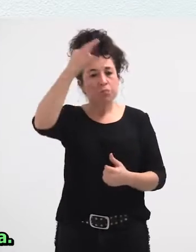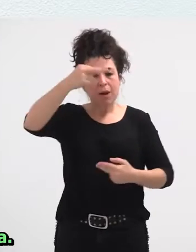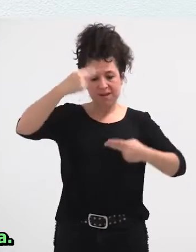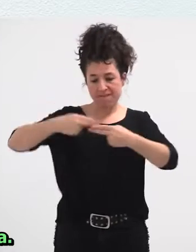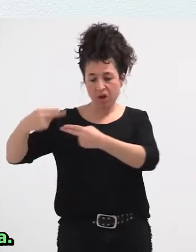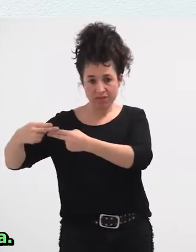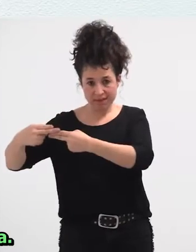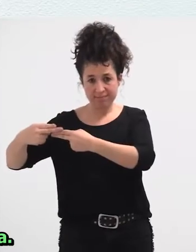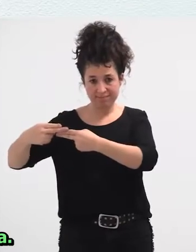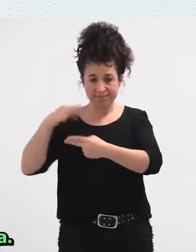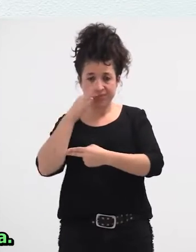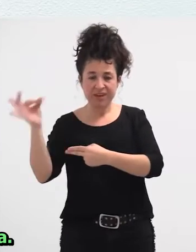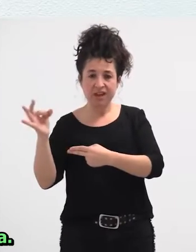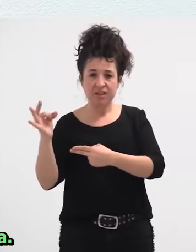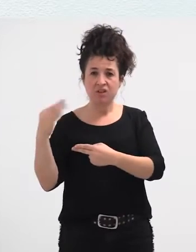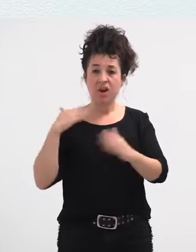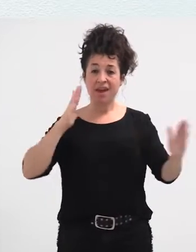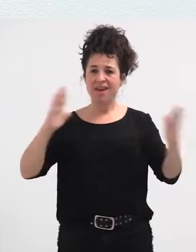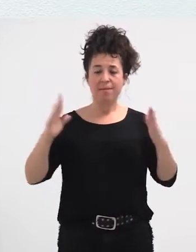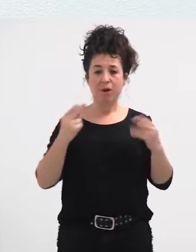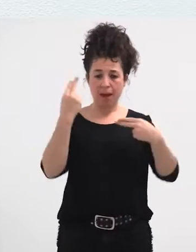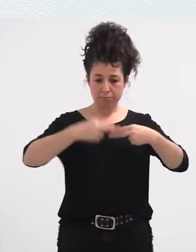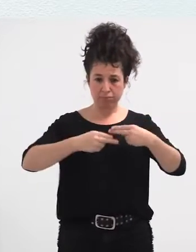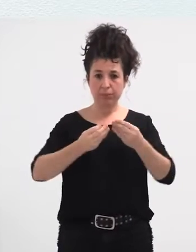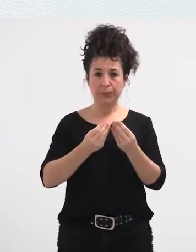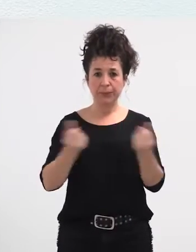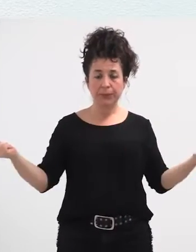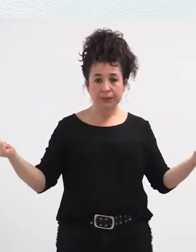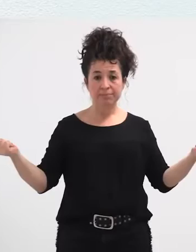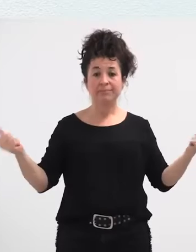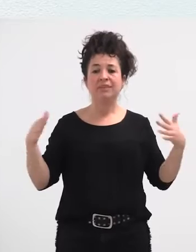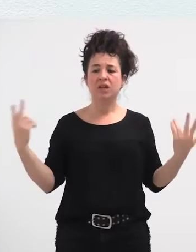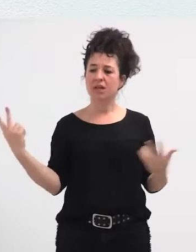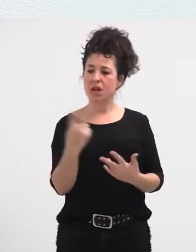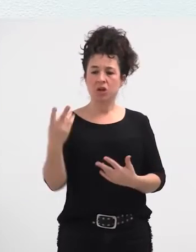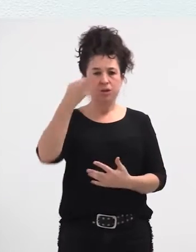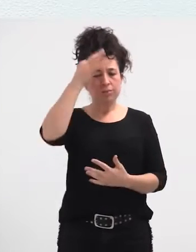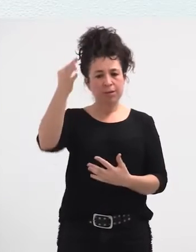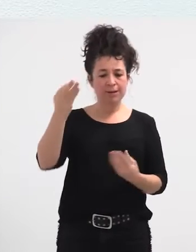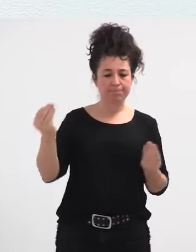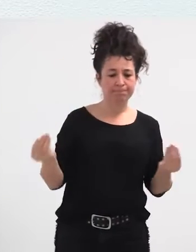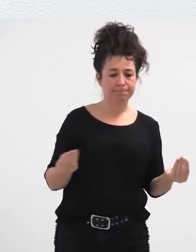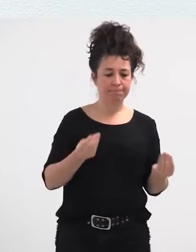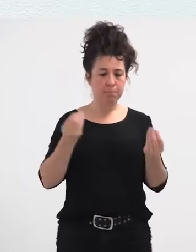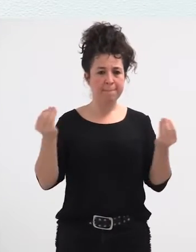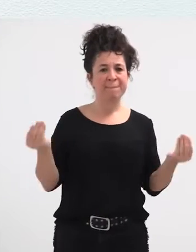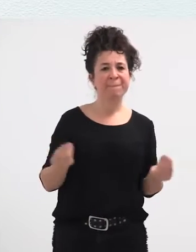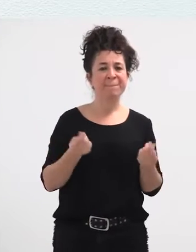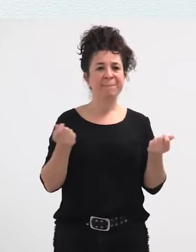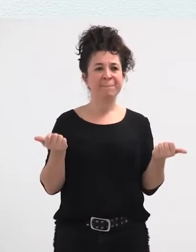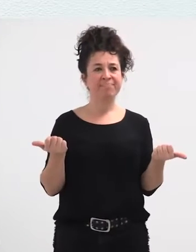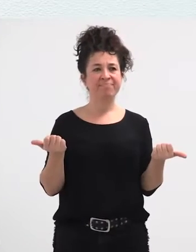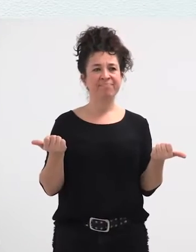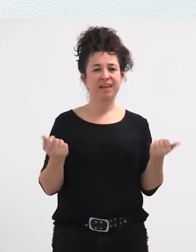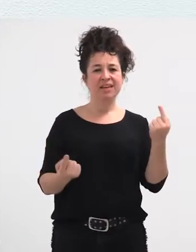aduanak erortzen dira urteak dira, ez da? Horduan, geratzen dira bi herriak, ba, igual, nola baitera aditzaren baten dute egin bat